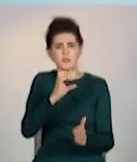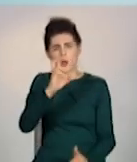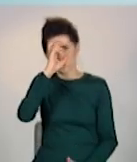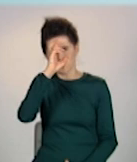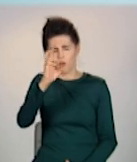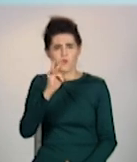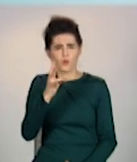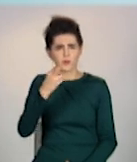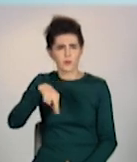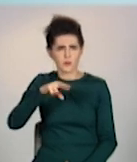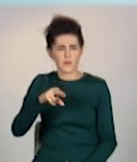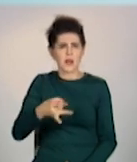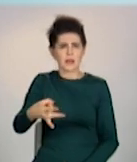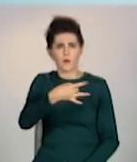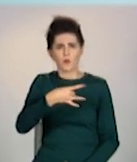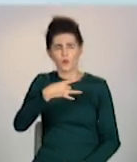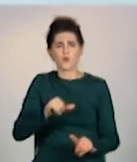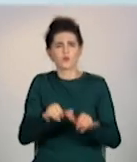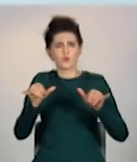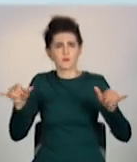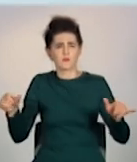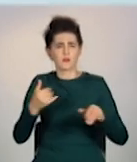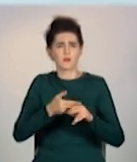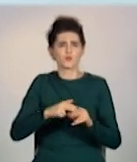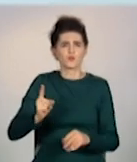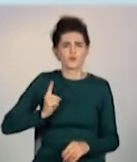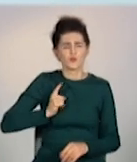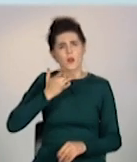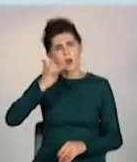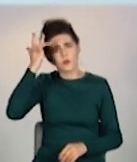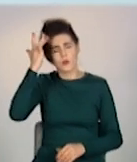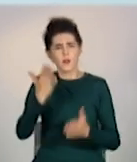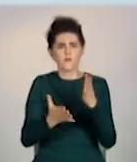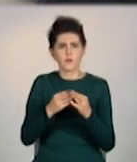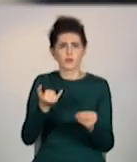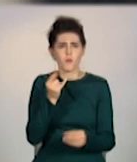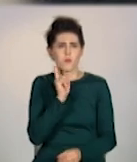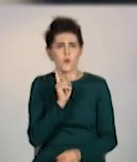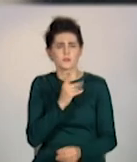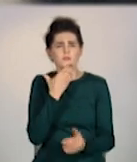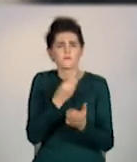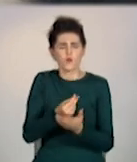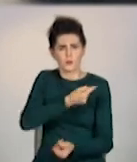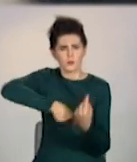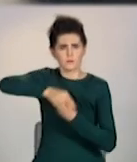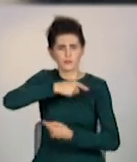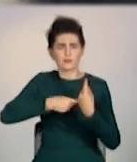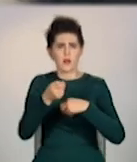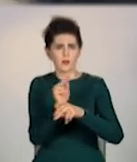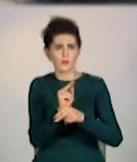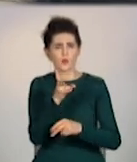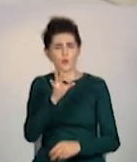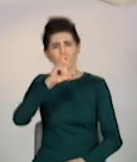фонду регіонального розвитку. Гроші надійдуть підрядникам лише влітку, тож поки будуть за власні оборотні кошти. А активісти